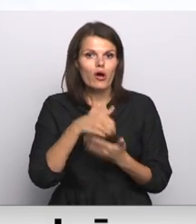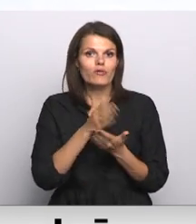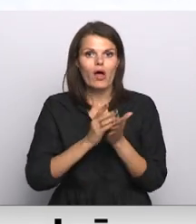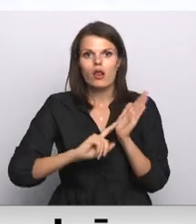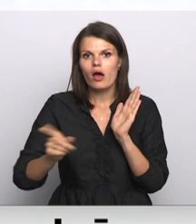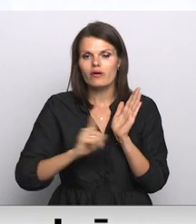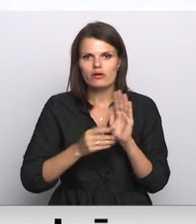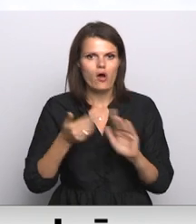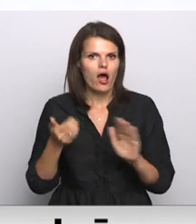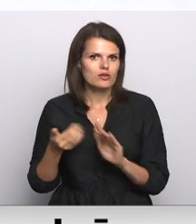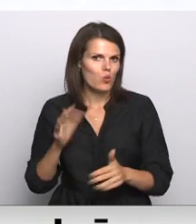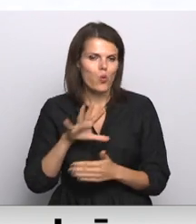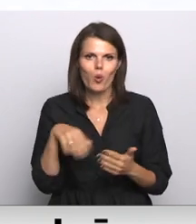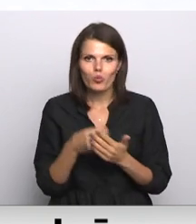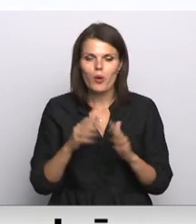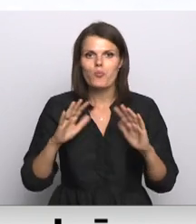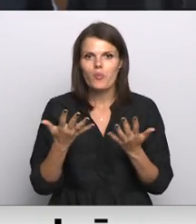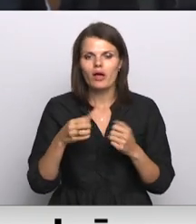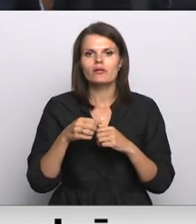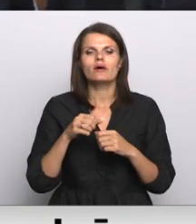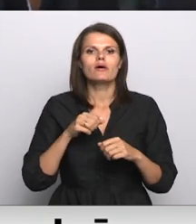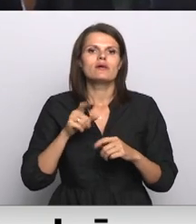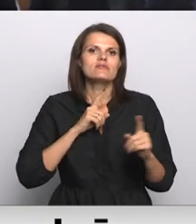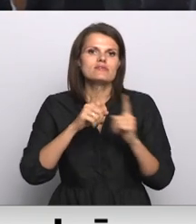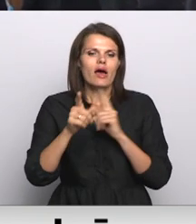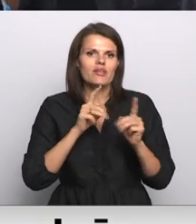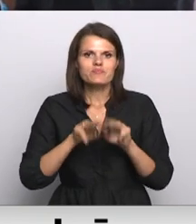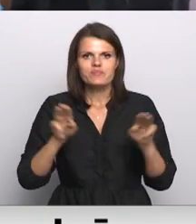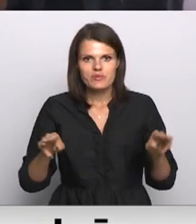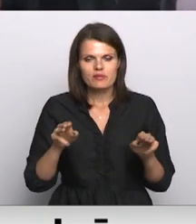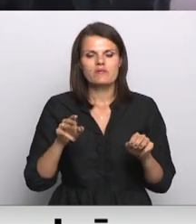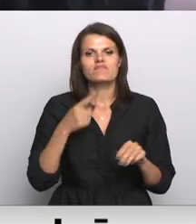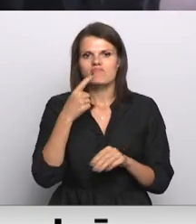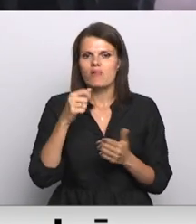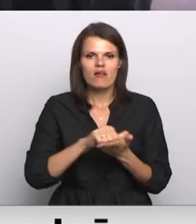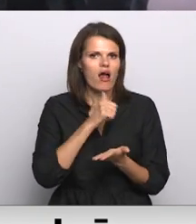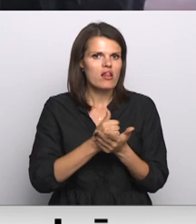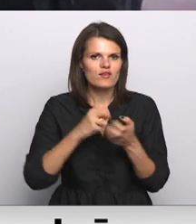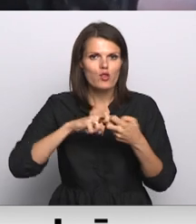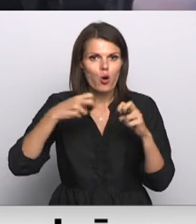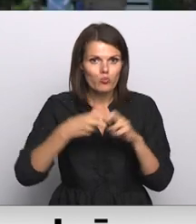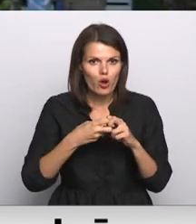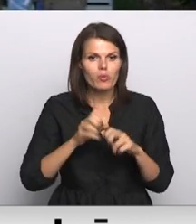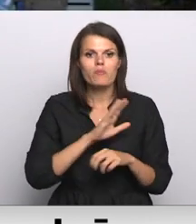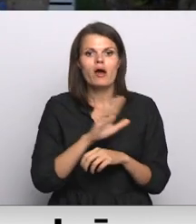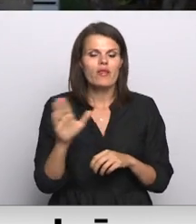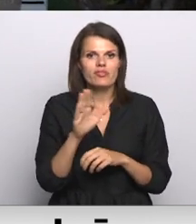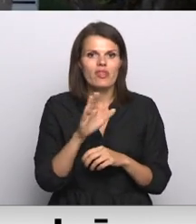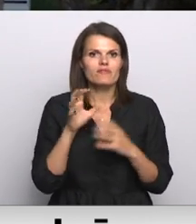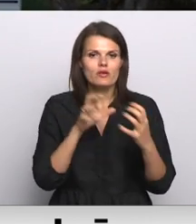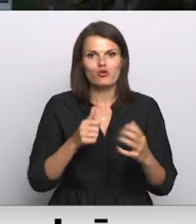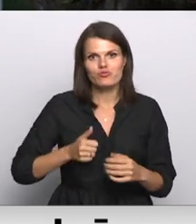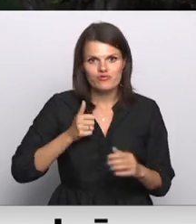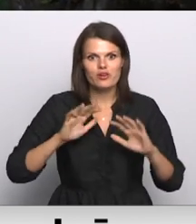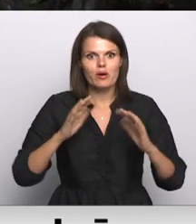reizu tiek atcelti joprojā. Tikmēr sātiksmes ministrs tāls linkaits retēvē kā galno problēma akcentē nevis pārvadātāju atbildību, bet